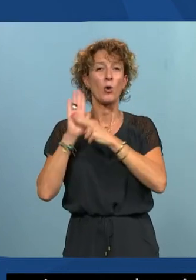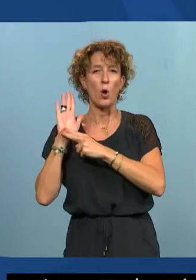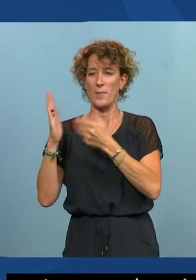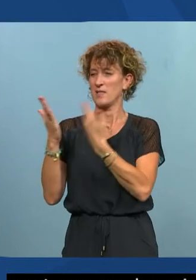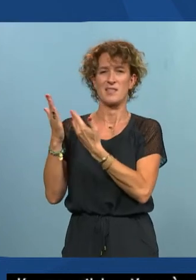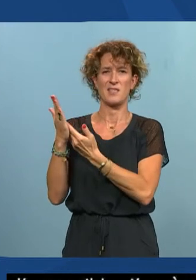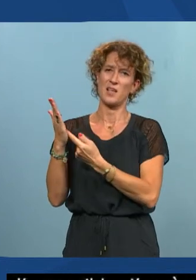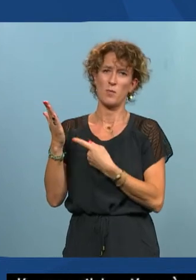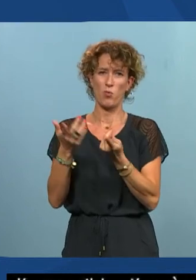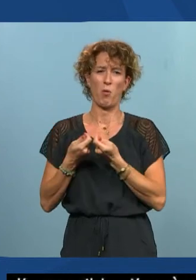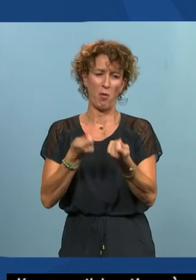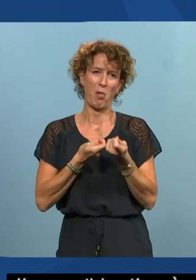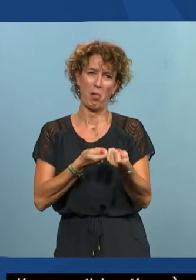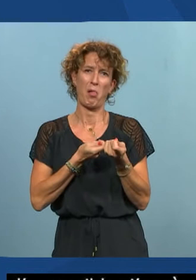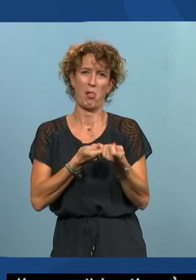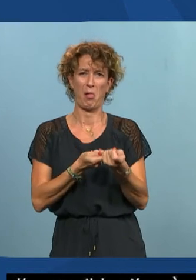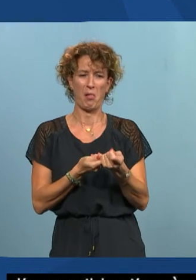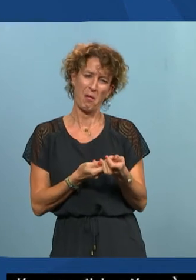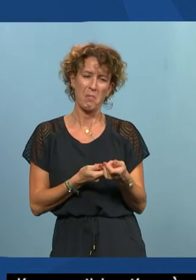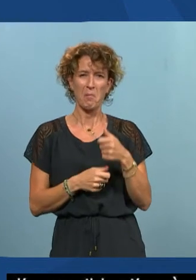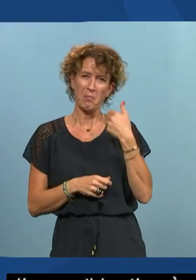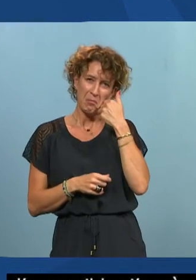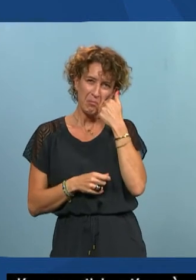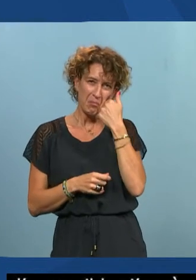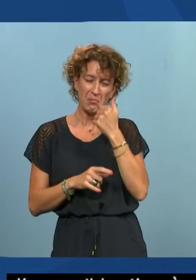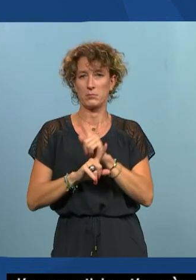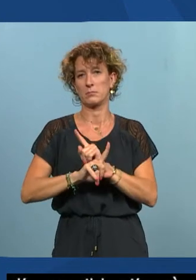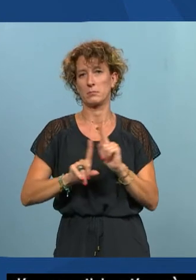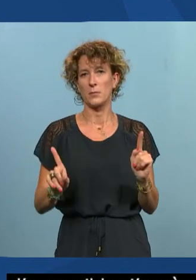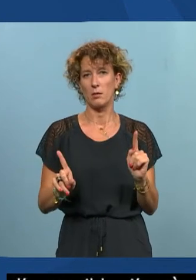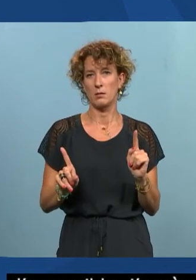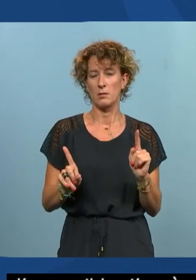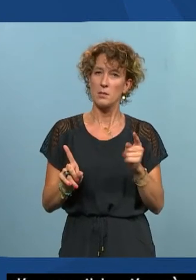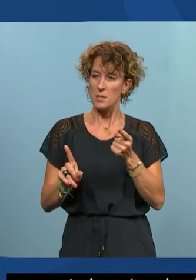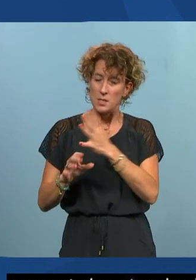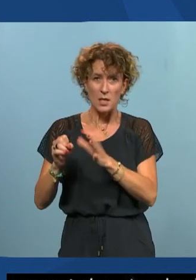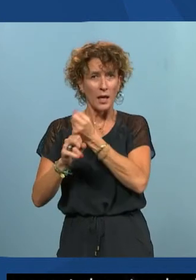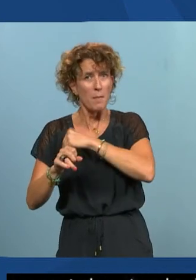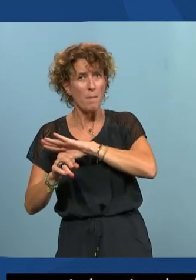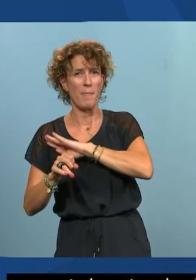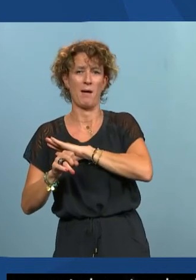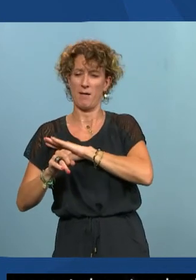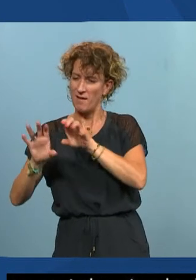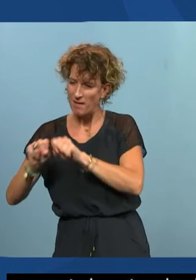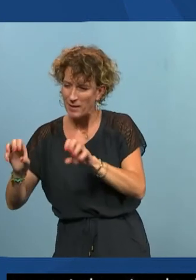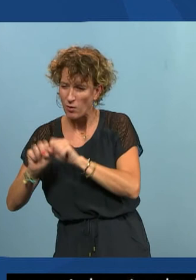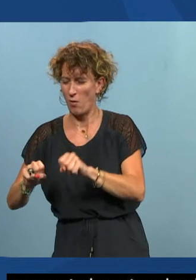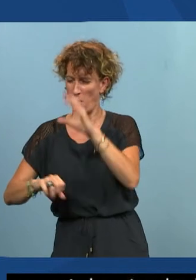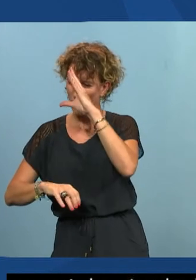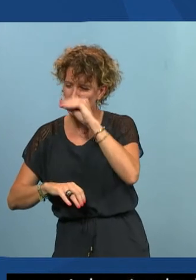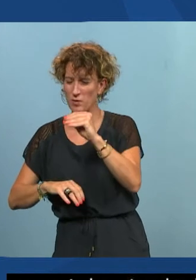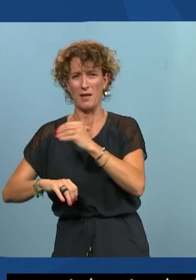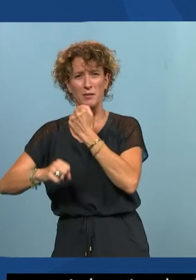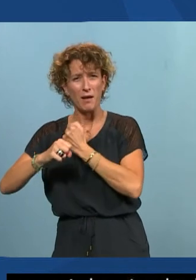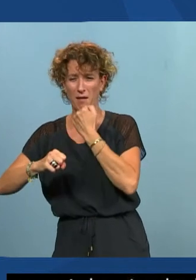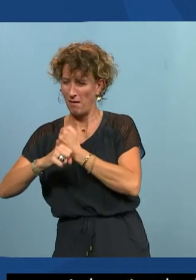c'est fait par différents par tout un groupe d'utilisateurs de fabricants de professionnels qui ont travaillé des heures des